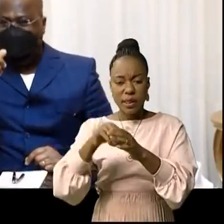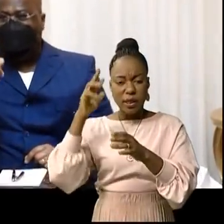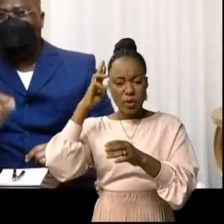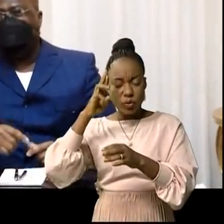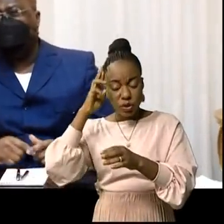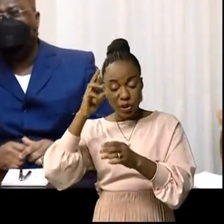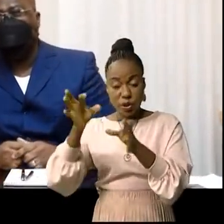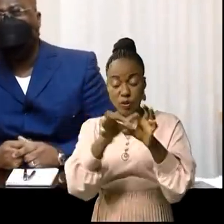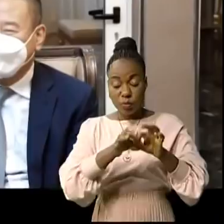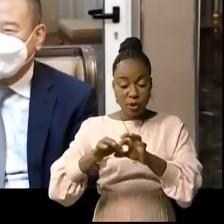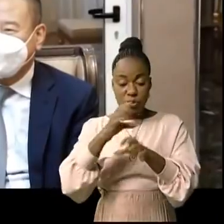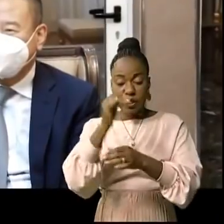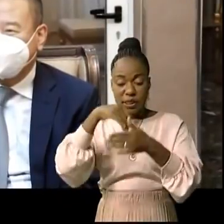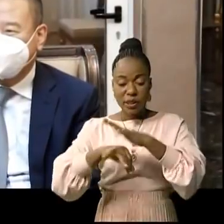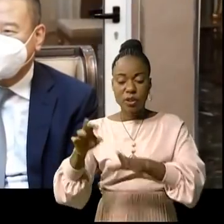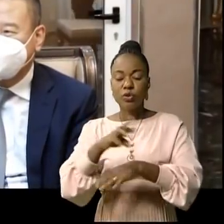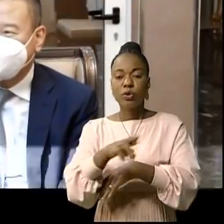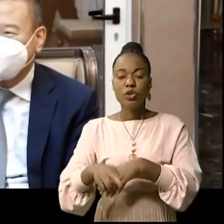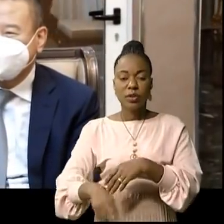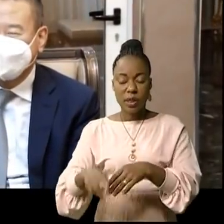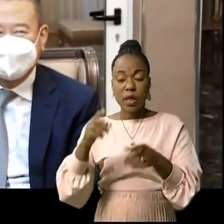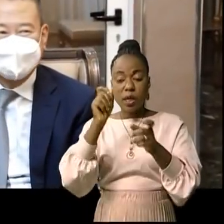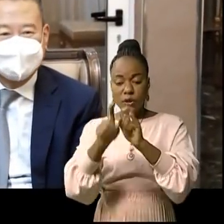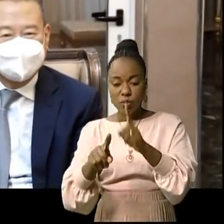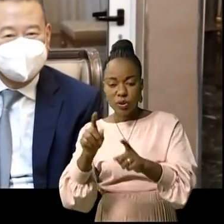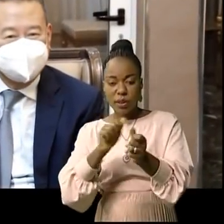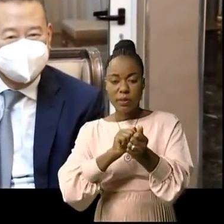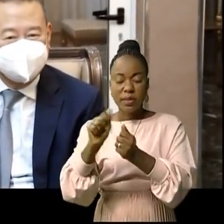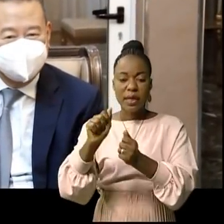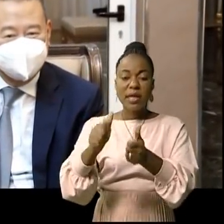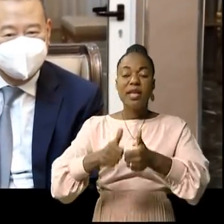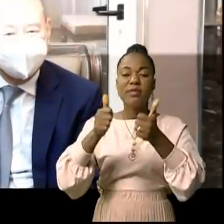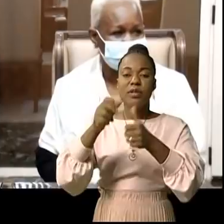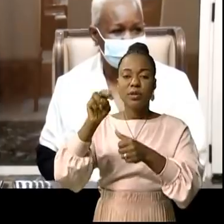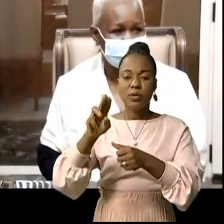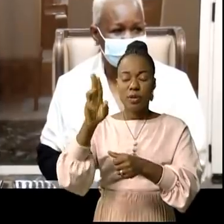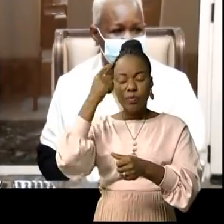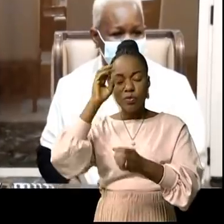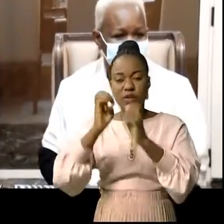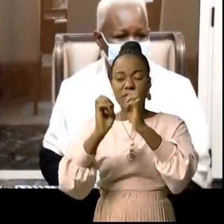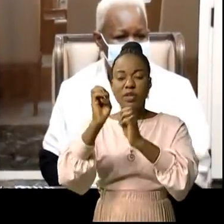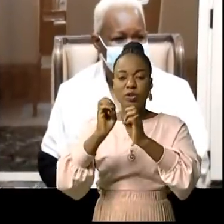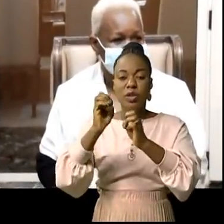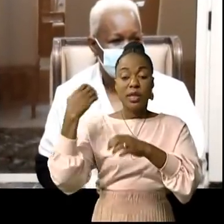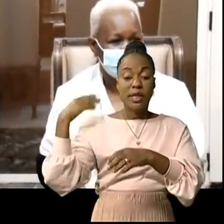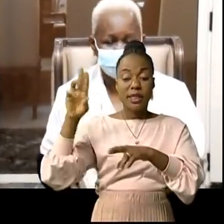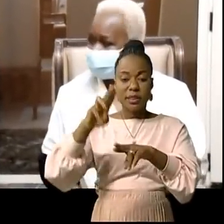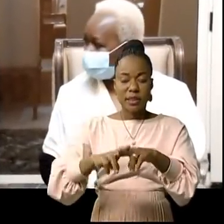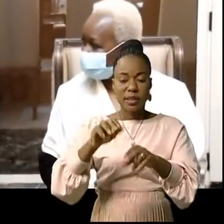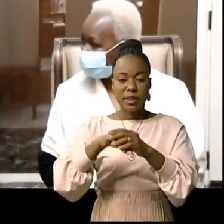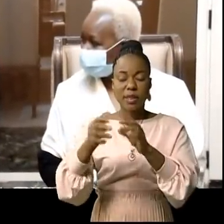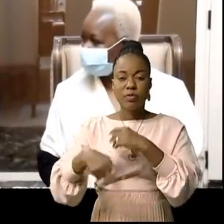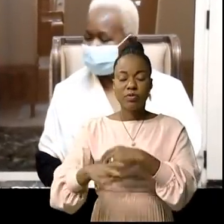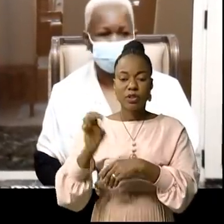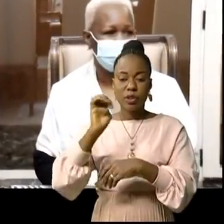coopération et d'intégration régionale. Interrogé sur l'avis de l'ONU en ce qui concerne l'évaluation de l'état des sièges dans les provinces du Nord,